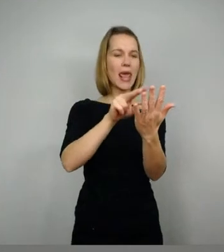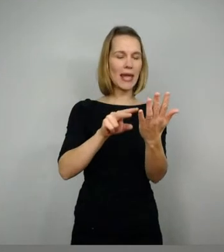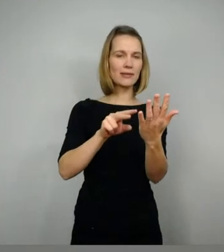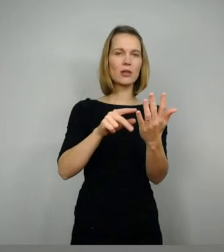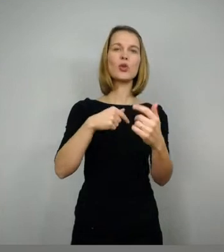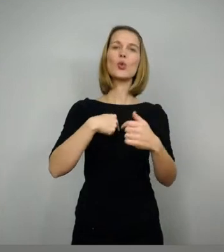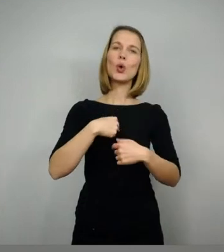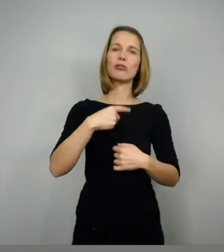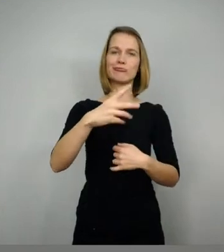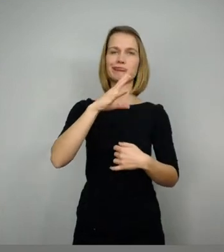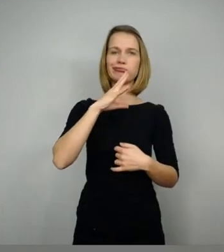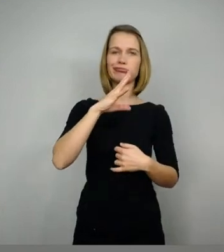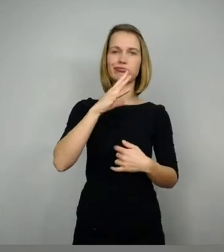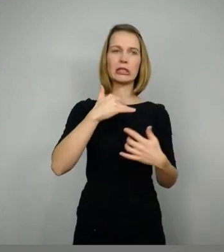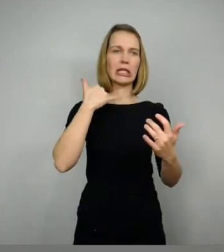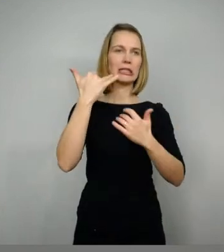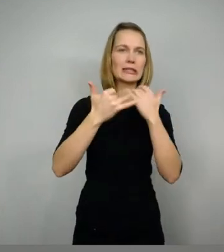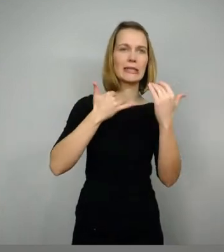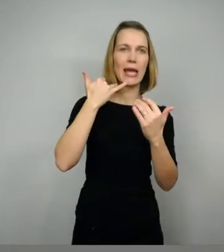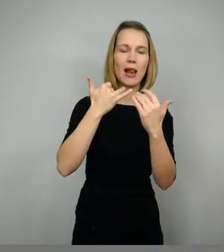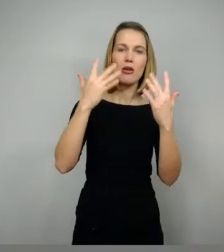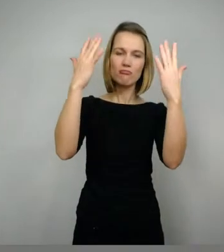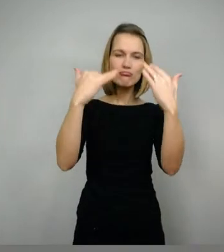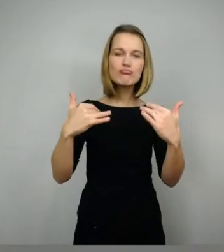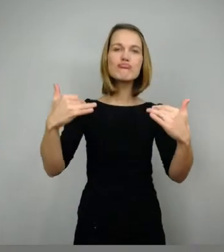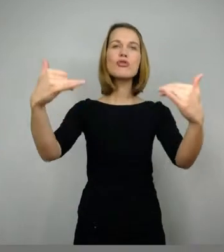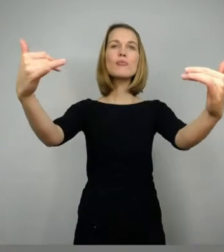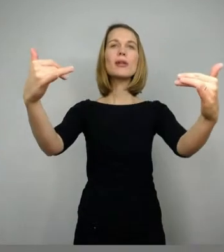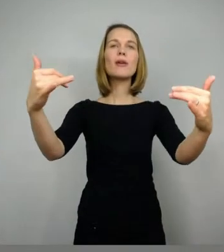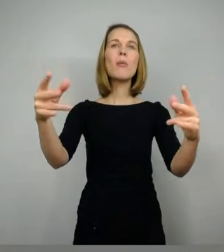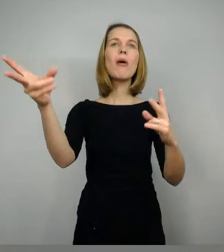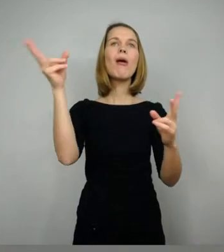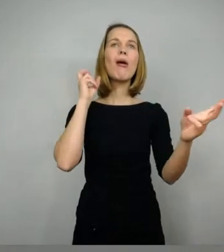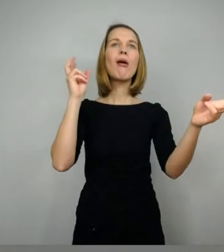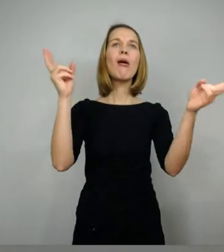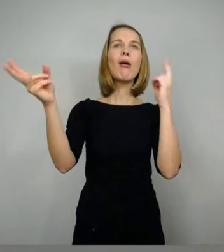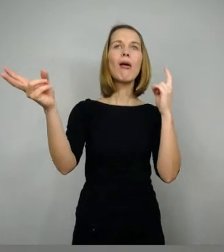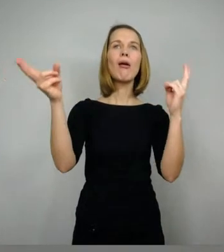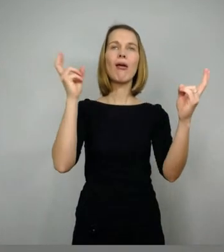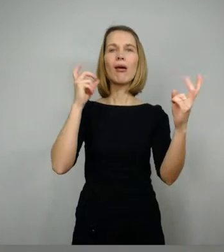Und wir gehen davon aus, dass das Publikum sich das dann auch live angehört hat.